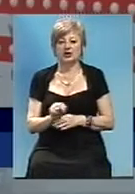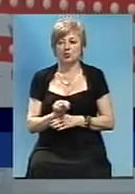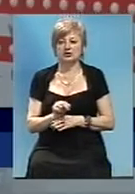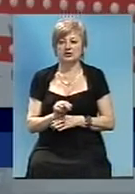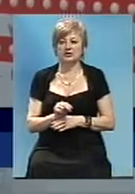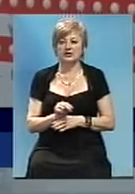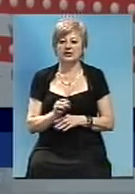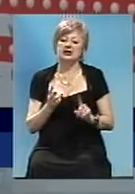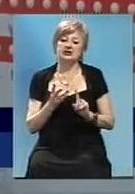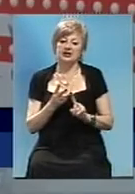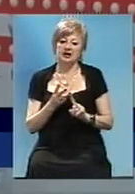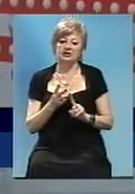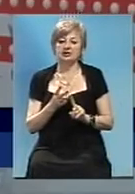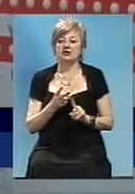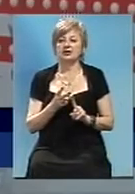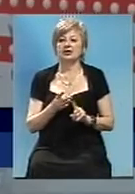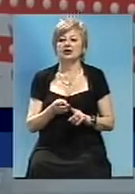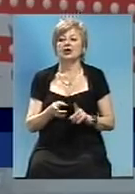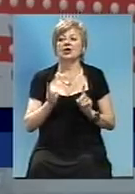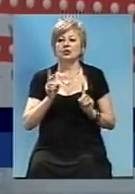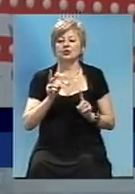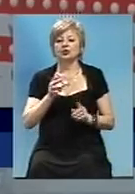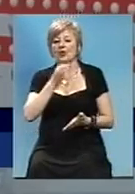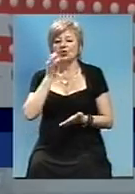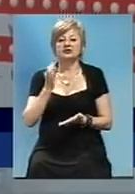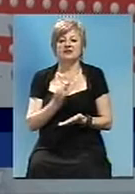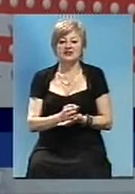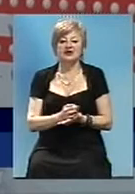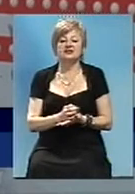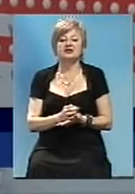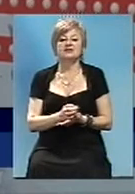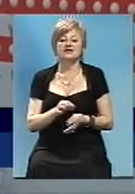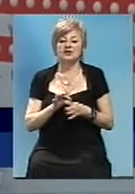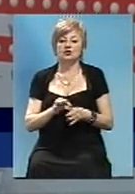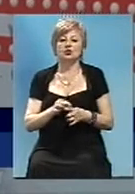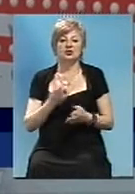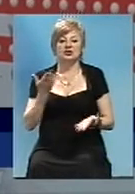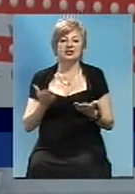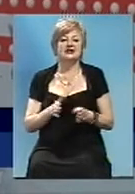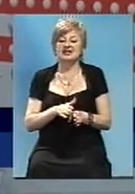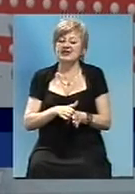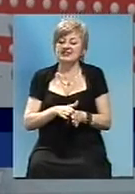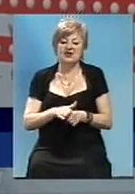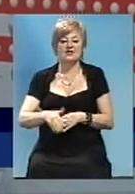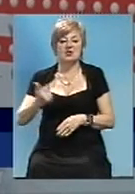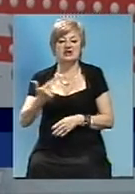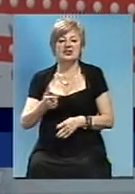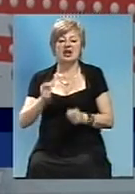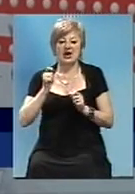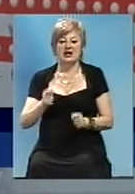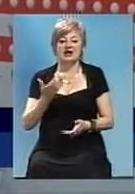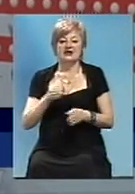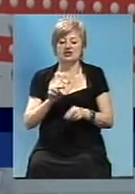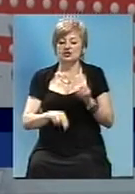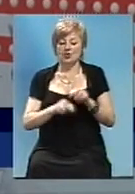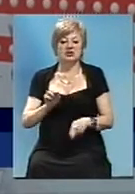І третє запитання, колега поставив, хто нестиме відповідальність в разі, якщо не спрацює гарантія, в разі, якщо підрядчик